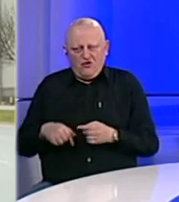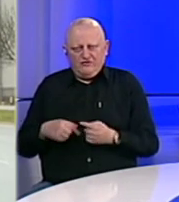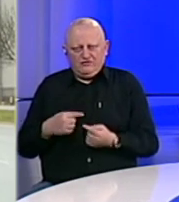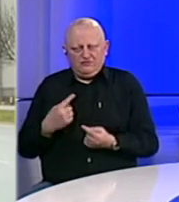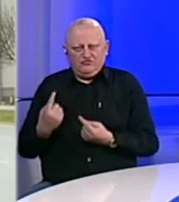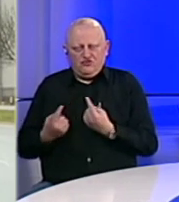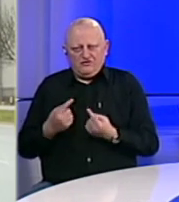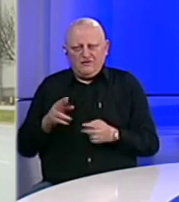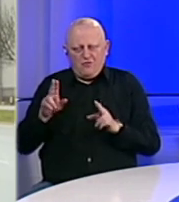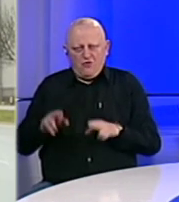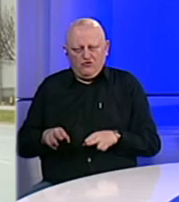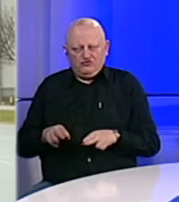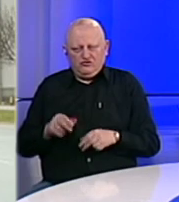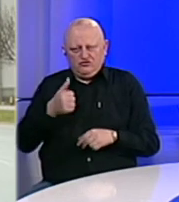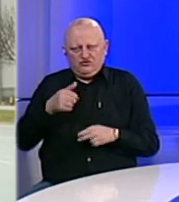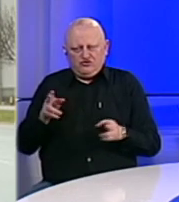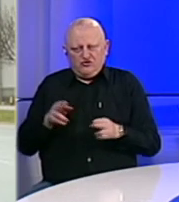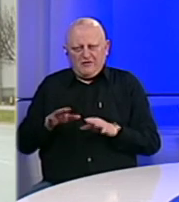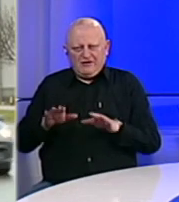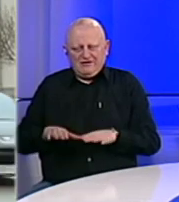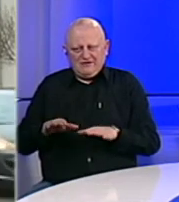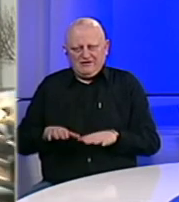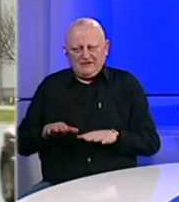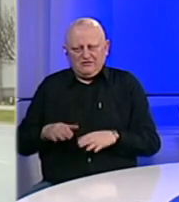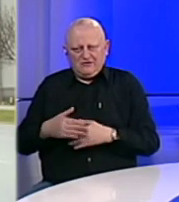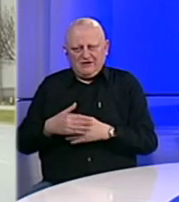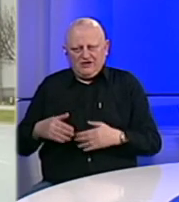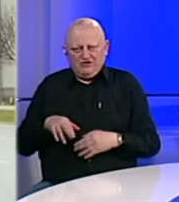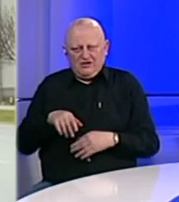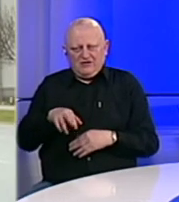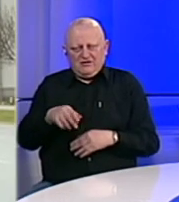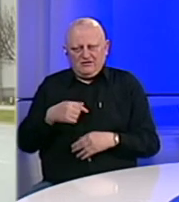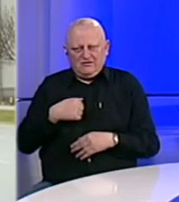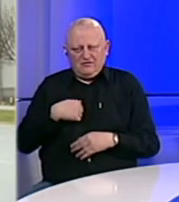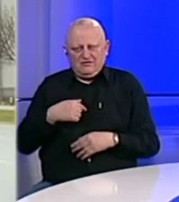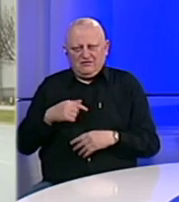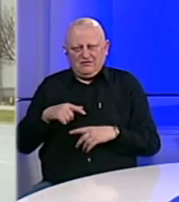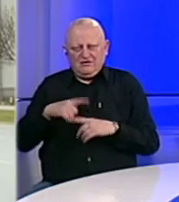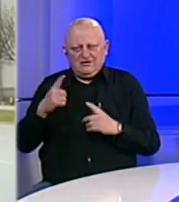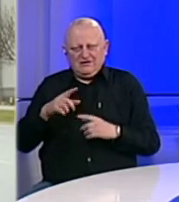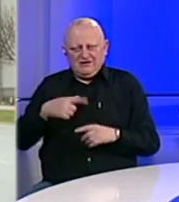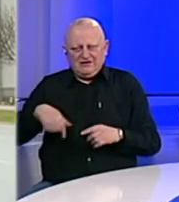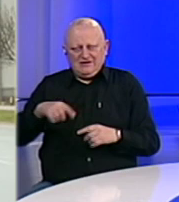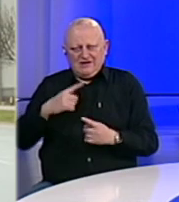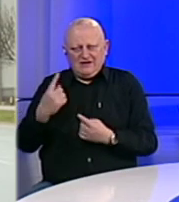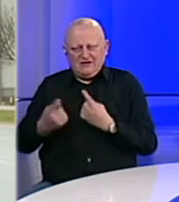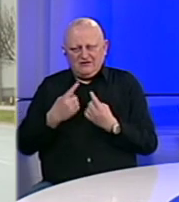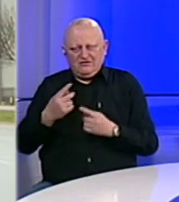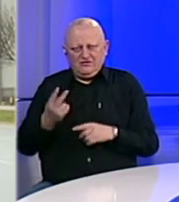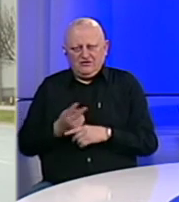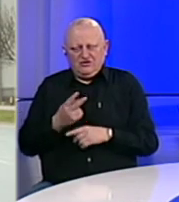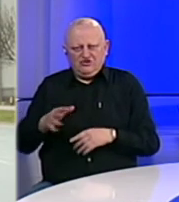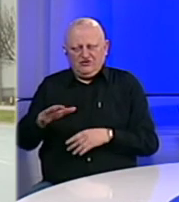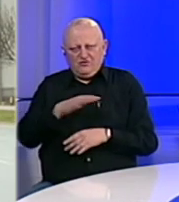okolnostima moguće sa što manje zadržavanja na graničnim prelazima. Jasno je da je cijela situacija kako u zemljama